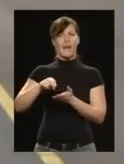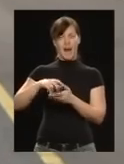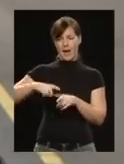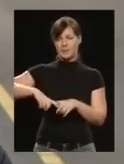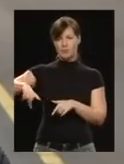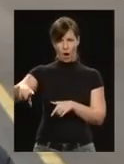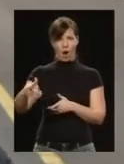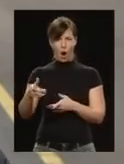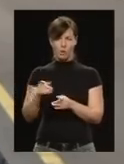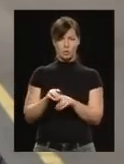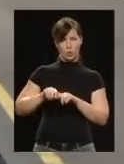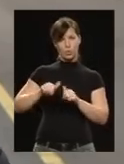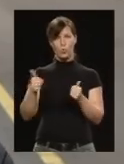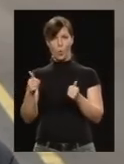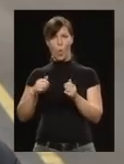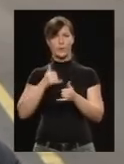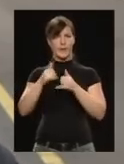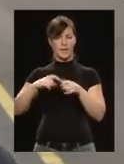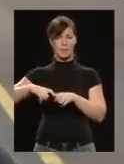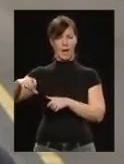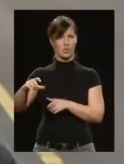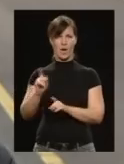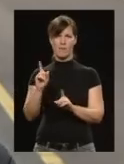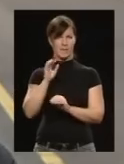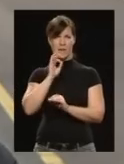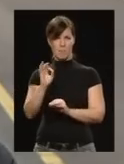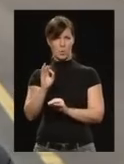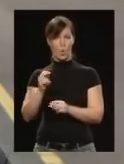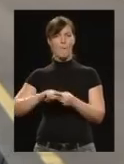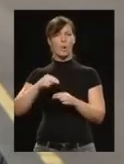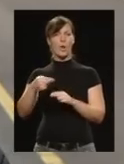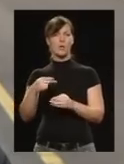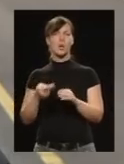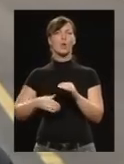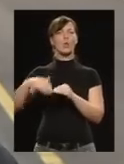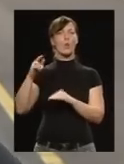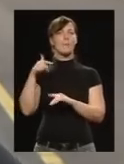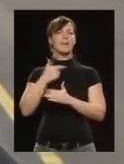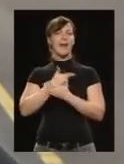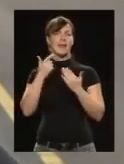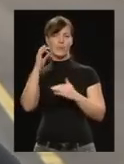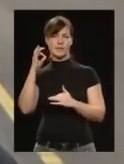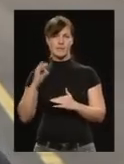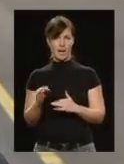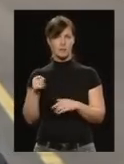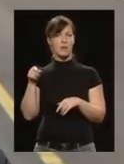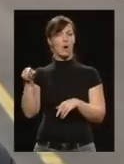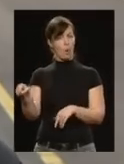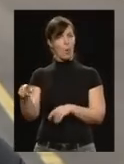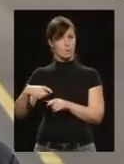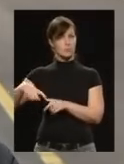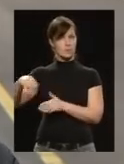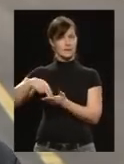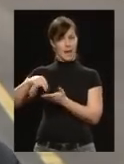biciklizhetnek, az nem biztonságos, a balesetek nagy része, több mint 70 százaléka Budapesten ott történik, ahol a járdán